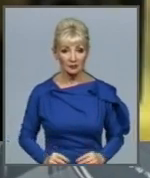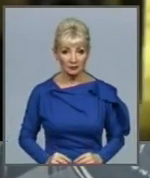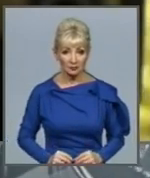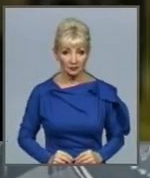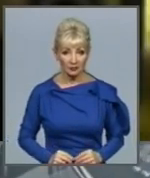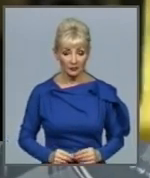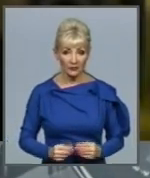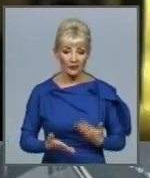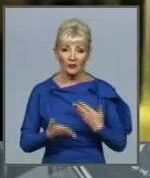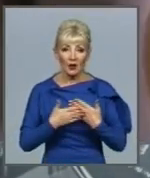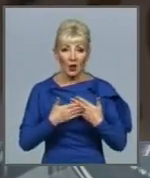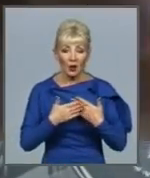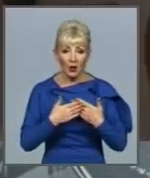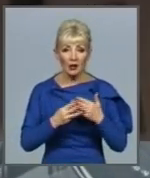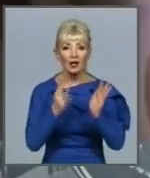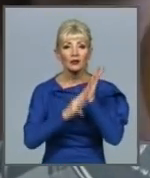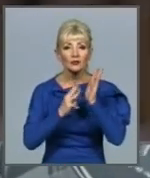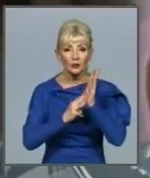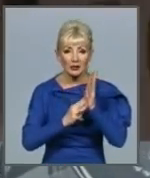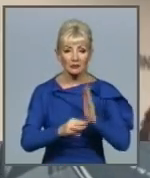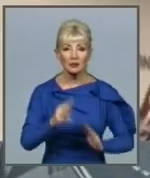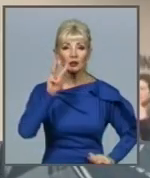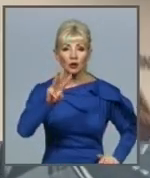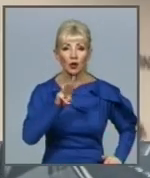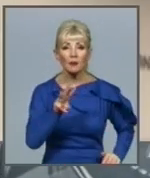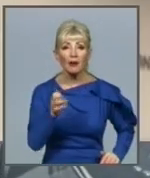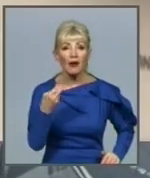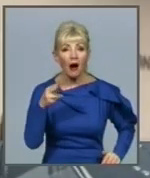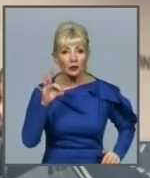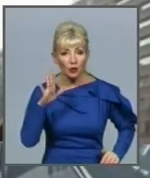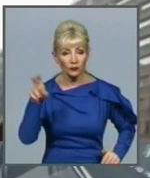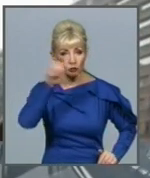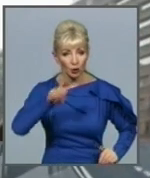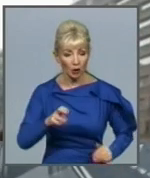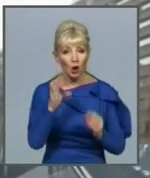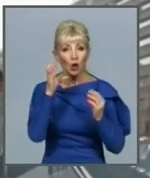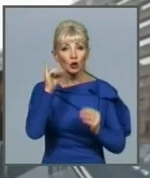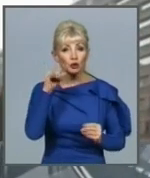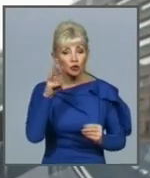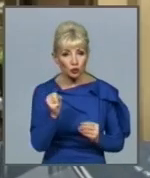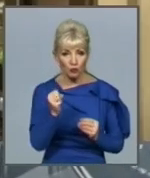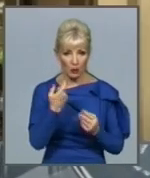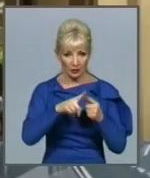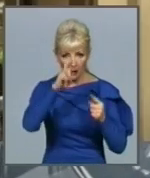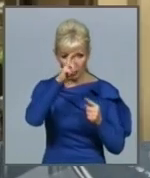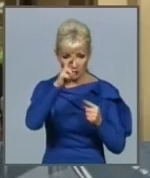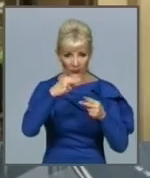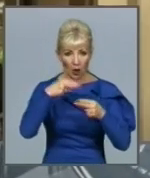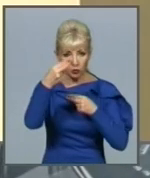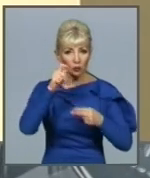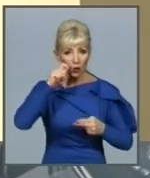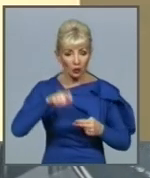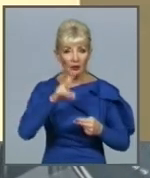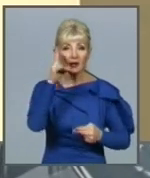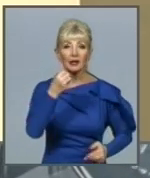Близько 83 мільярдів доларів сума державного і гарантованого боргу України станом на 30 вересня